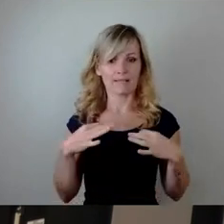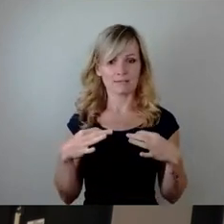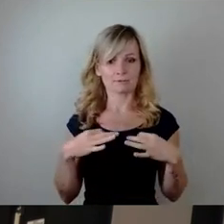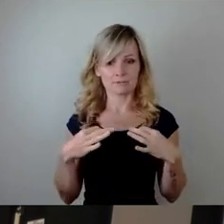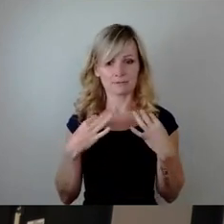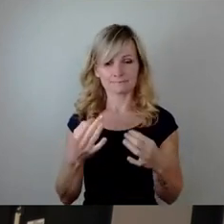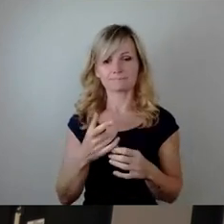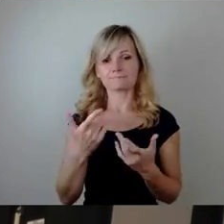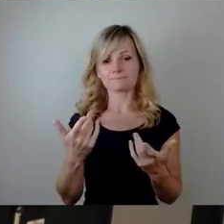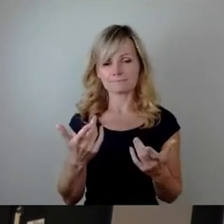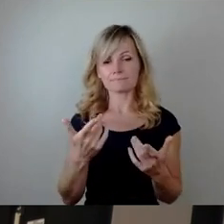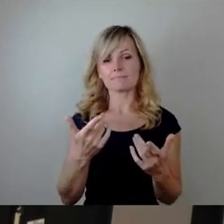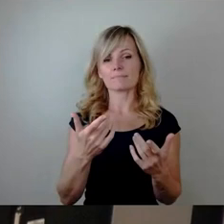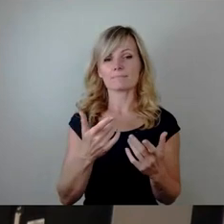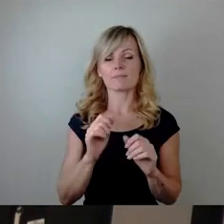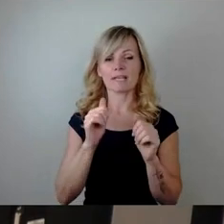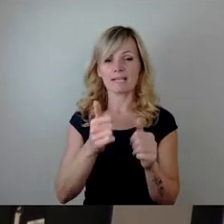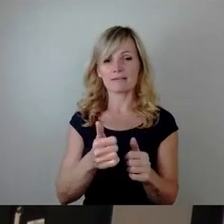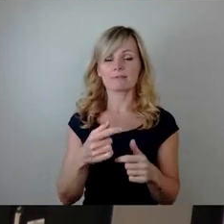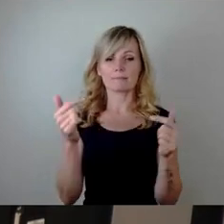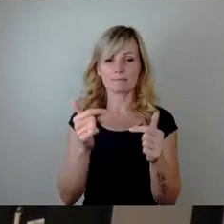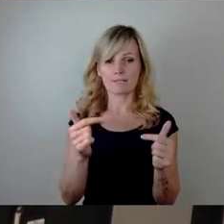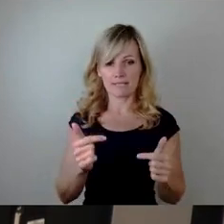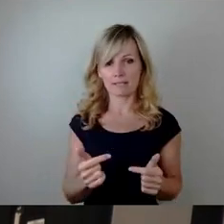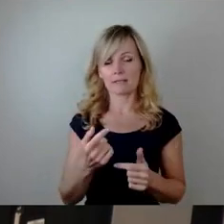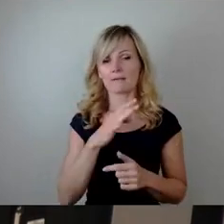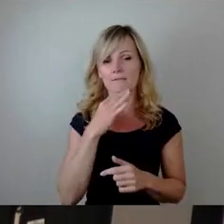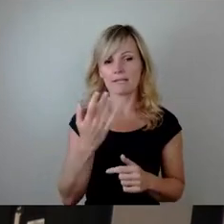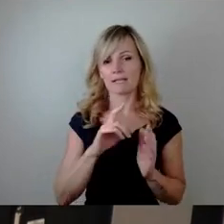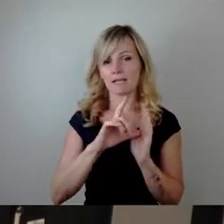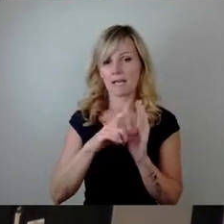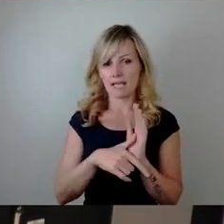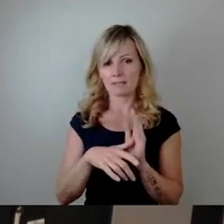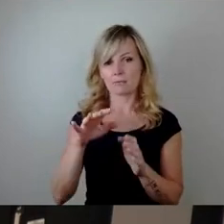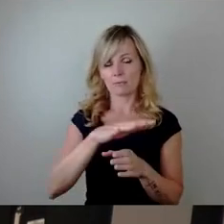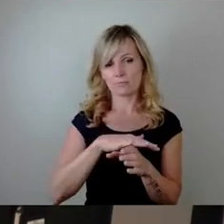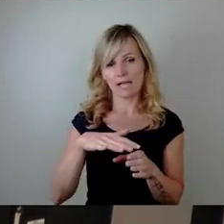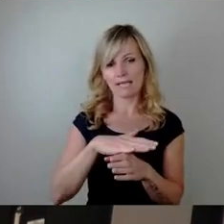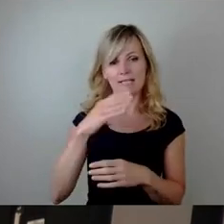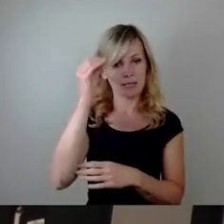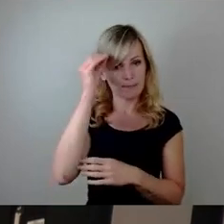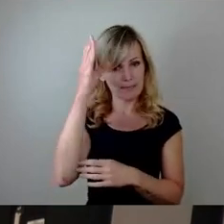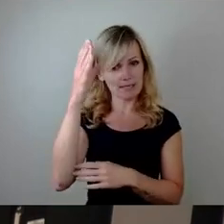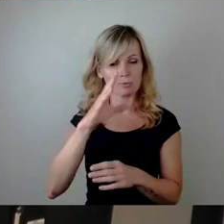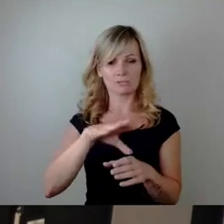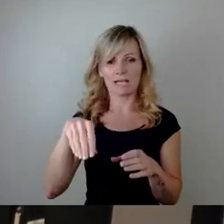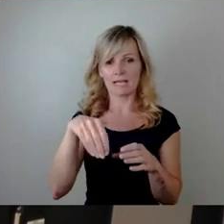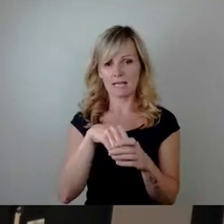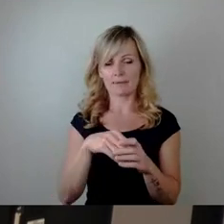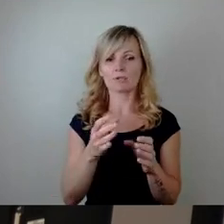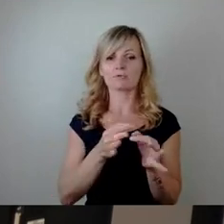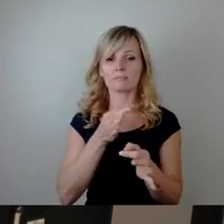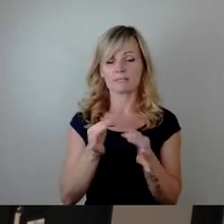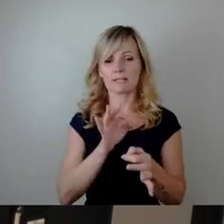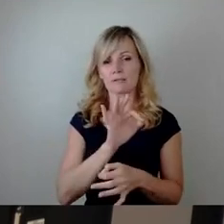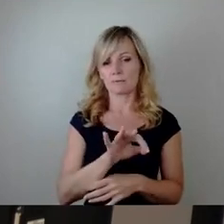Hilfen zur Pflege und auch viele Leistungen im Bereich Bildung und Teilhabe, insbesondere für Kinder. Natürlich geht es auch um gestiegene